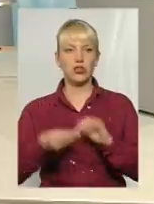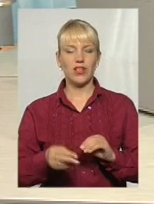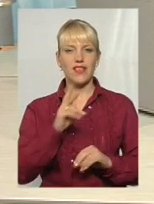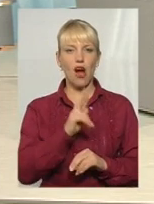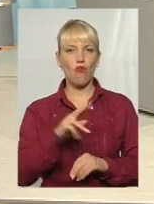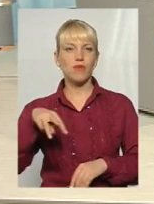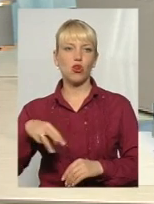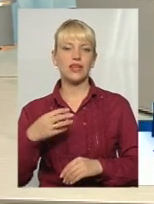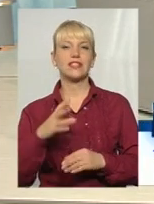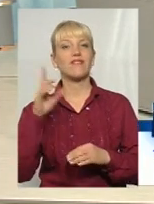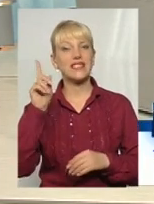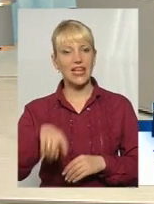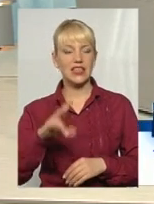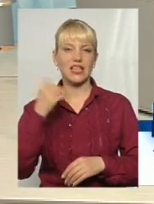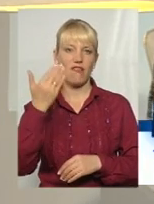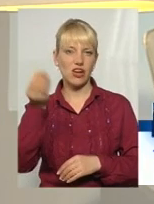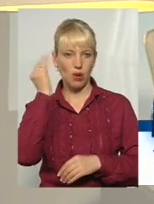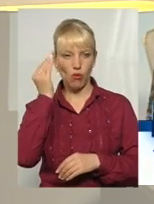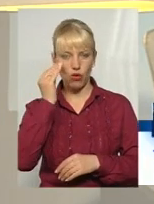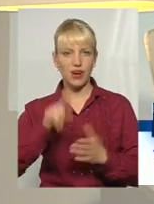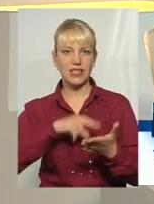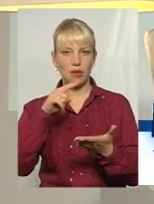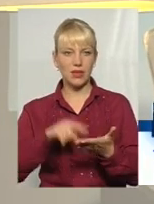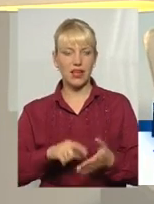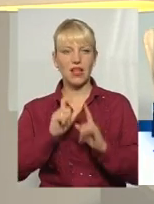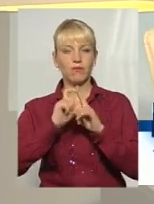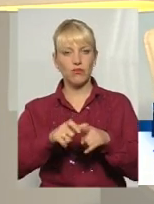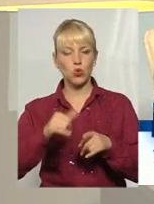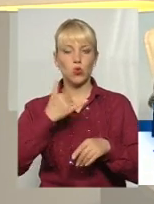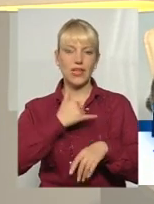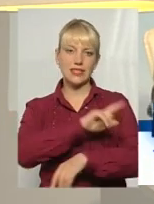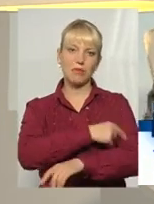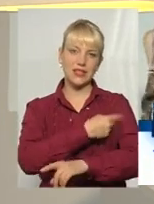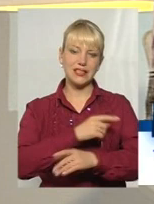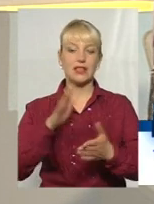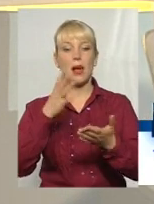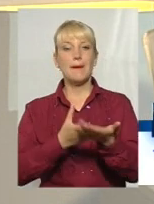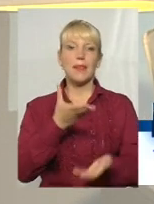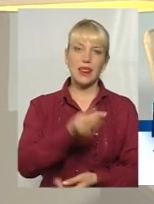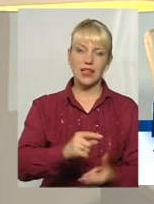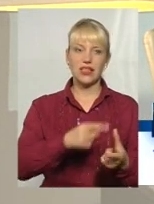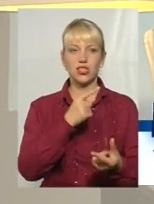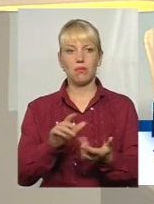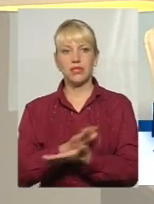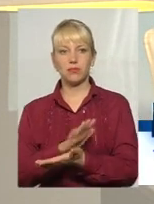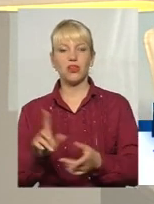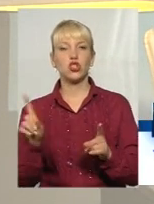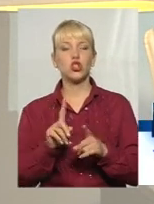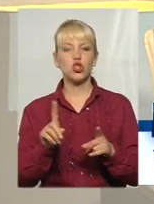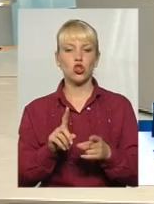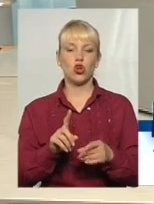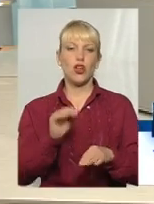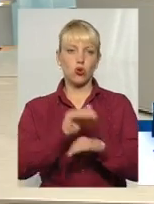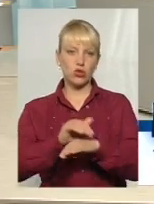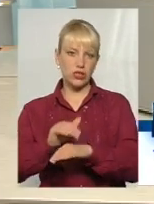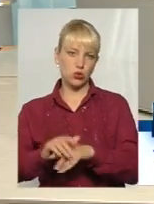ваше міркування на запитання, відповідь. У нас медицина платна чи безплатна? Що можемо, що констатує департамент? Що